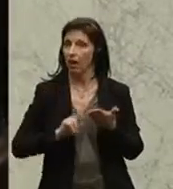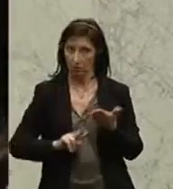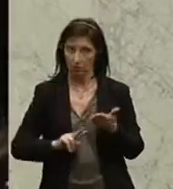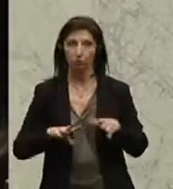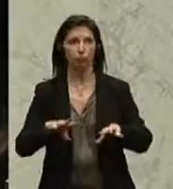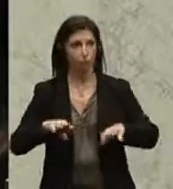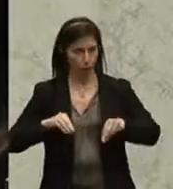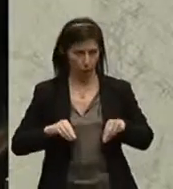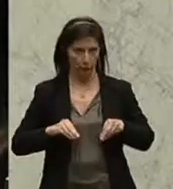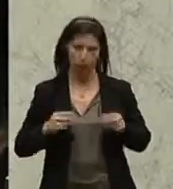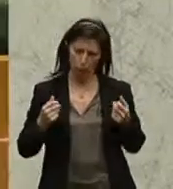angenommen und beschlossen.